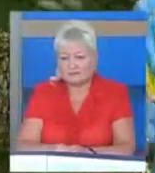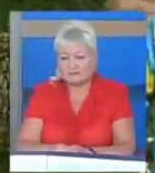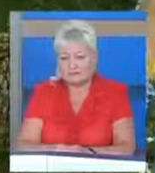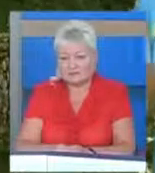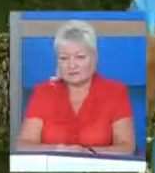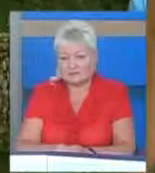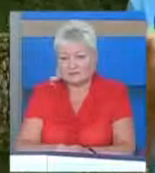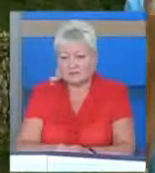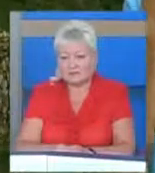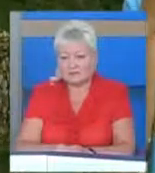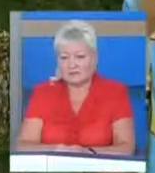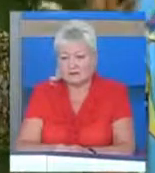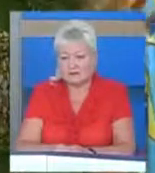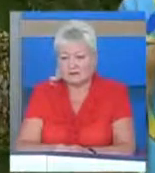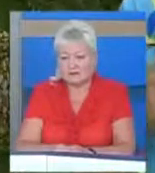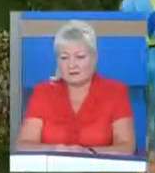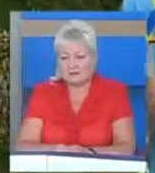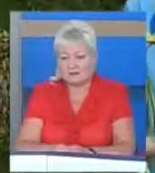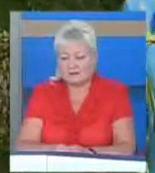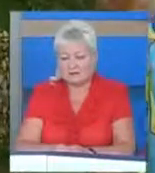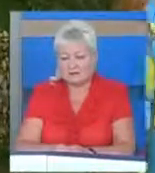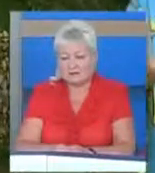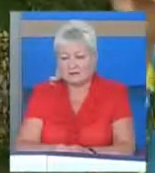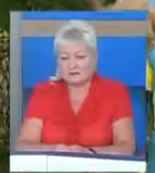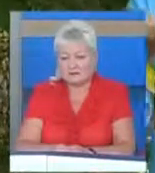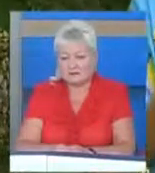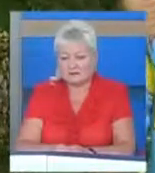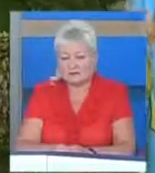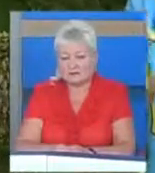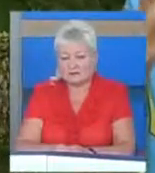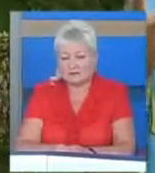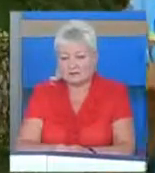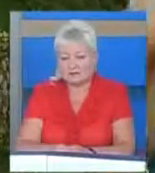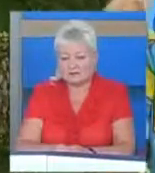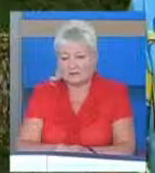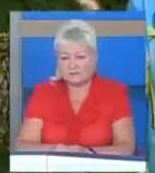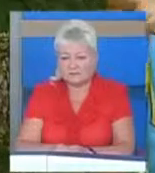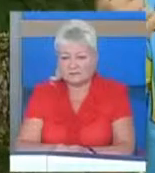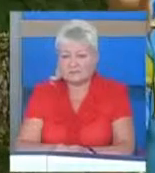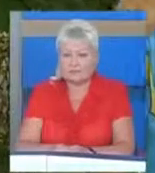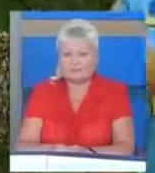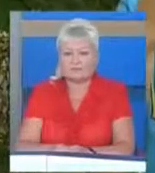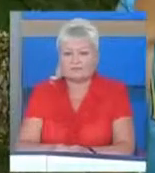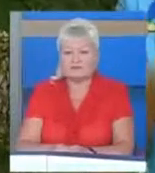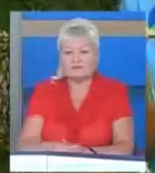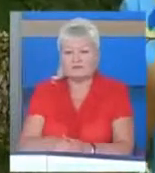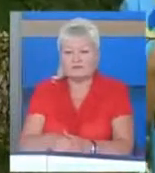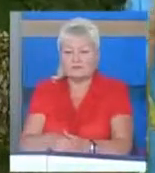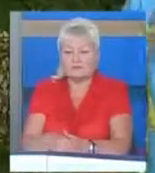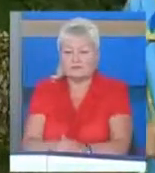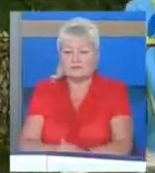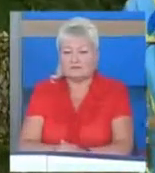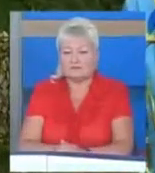А взагалі так. От моя сестра, вона приймала участь в Дефлімпійських іграх в